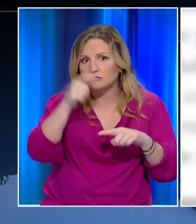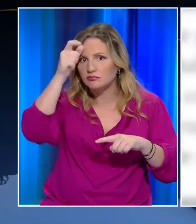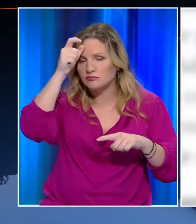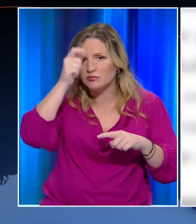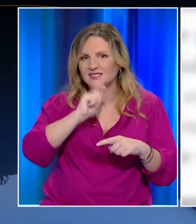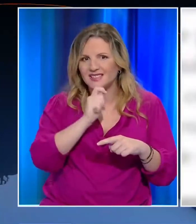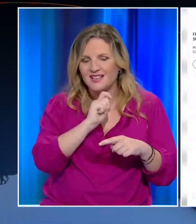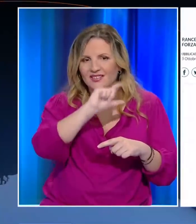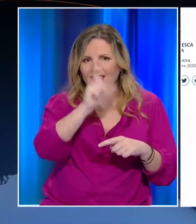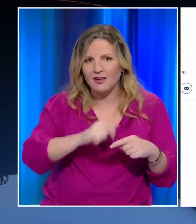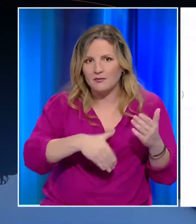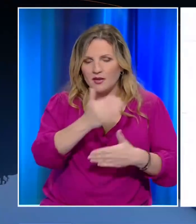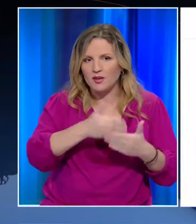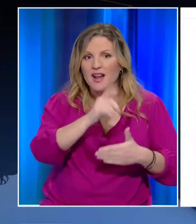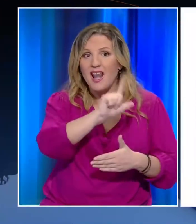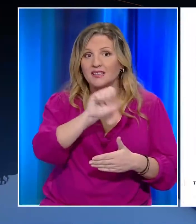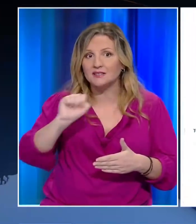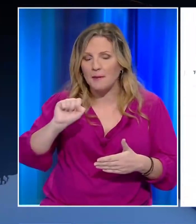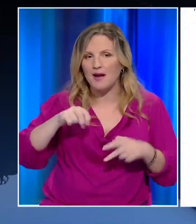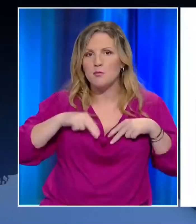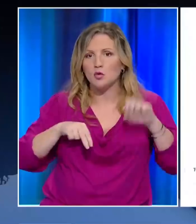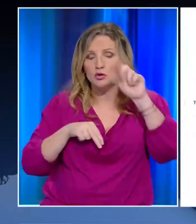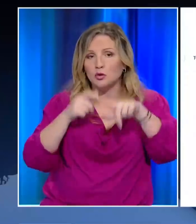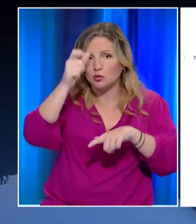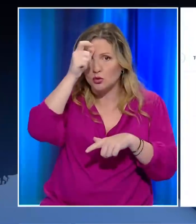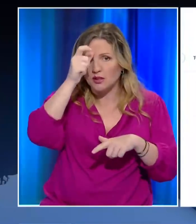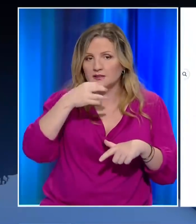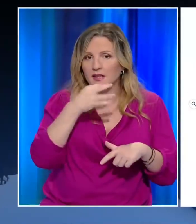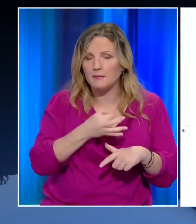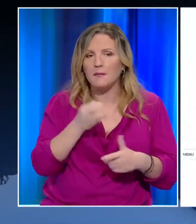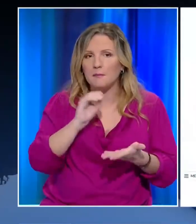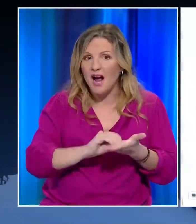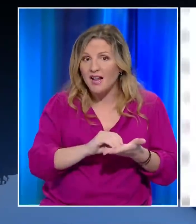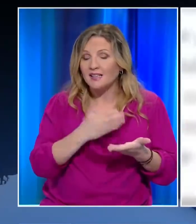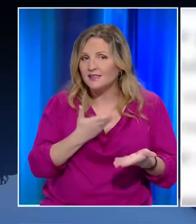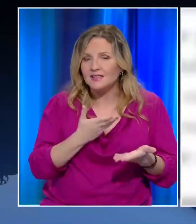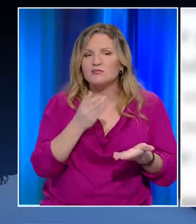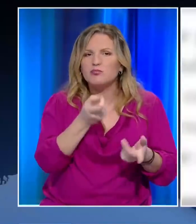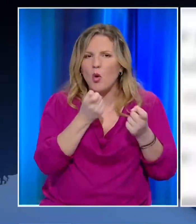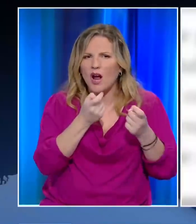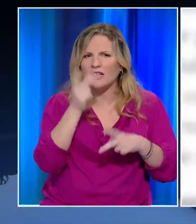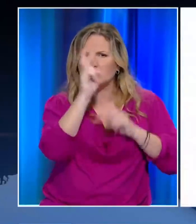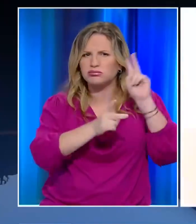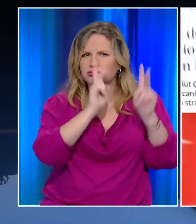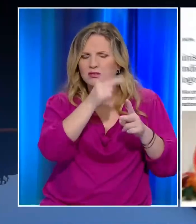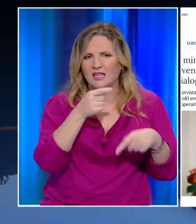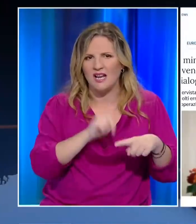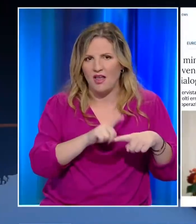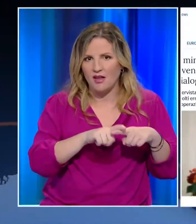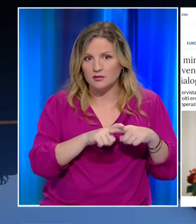συνέντευξή τους στην Ιταλική Εφημερίδα Λαστάμπα ο Υπουργός Εξωτερικών της Τουρκίας εμφανίστηκε για άλλη μια φορά με προκλητικό λόγο κατά της Ελλάδας.